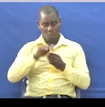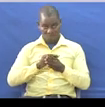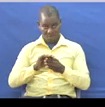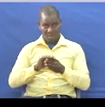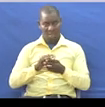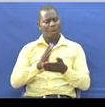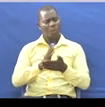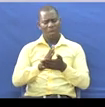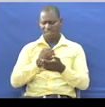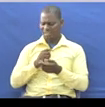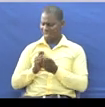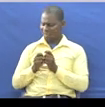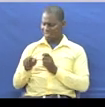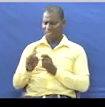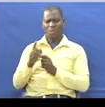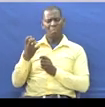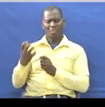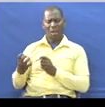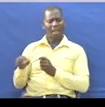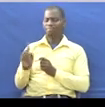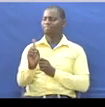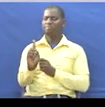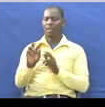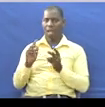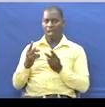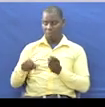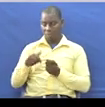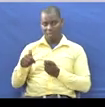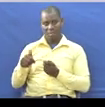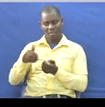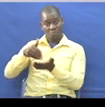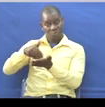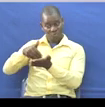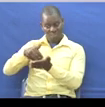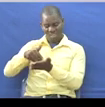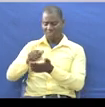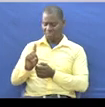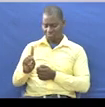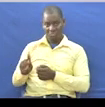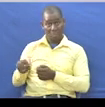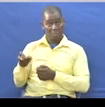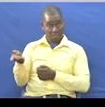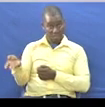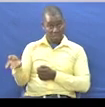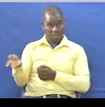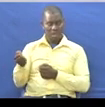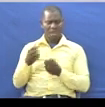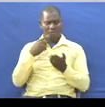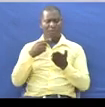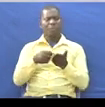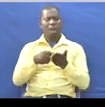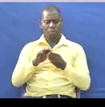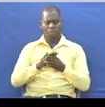hakika tafsiri hii Sio mbaya sana Lakini Na yenye pia ina uzaifuaki Kwa mfano tunapotumia tafsiri